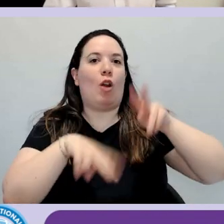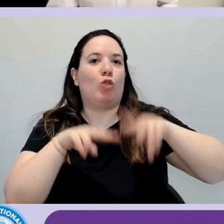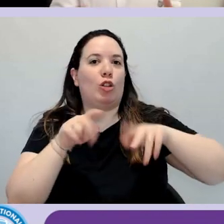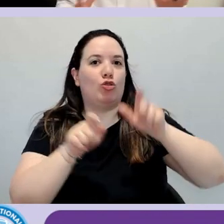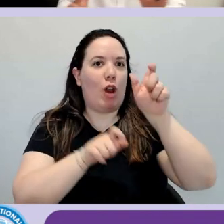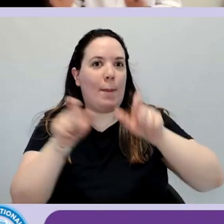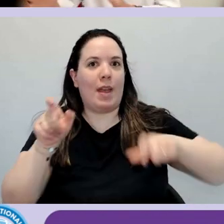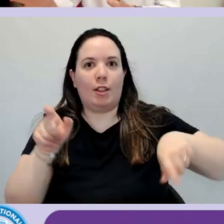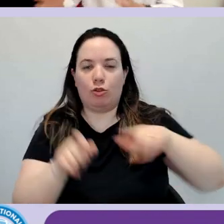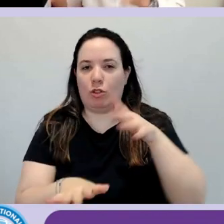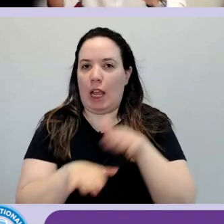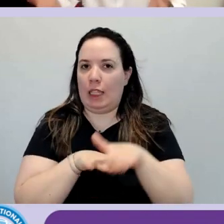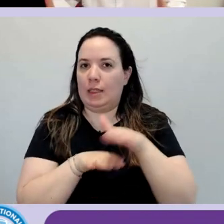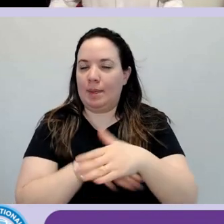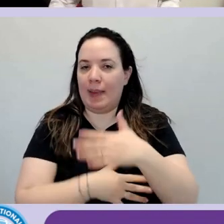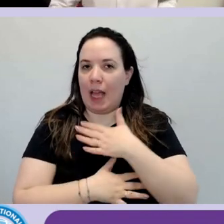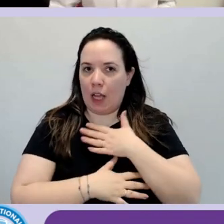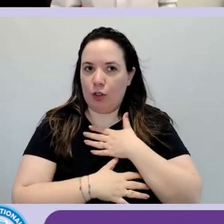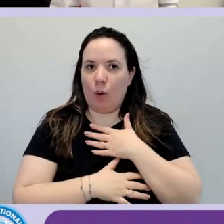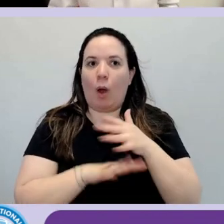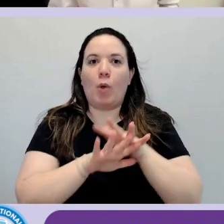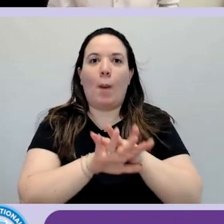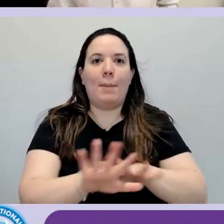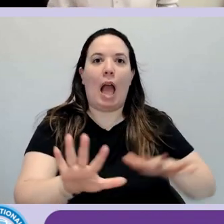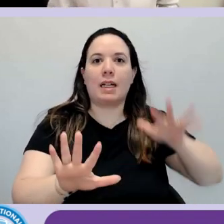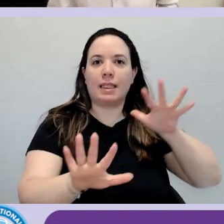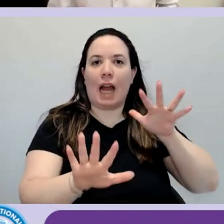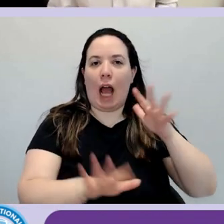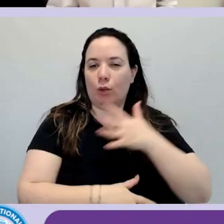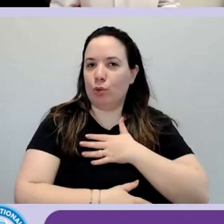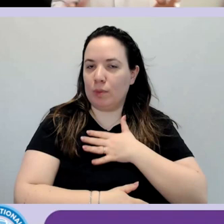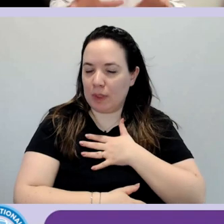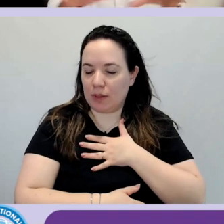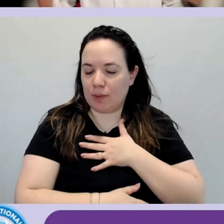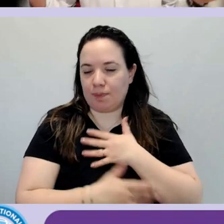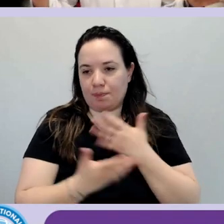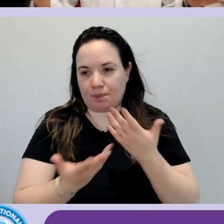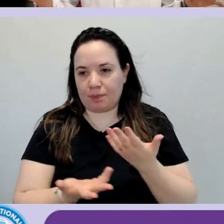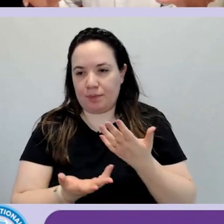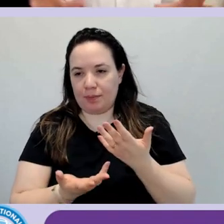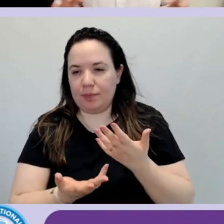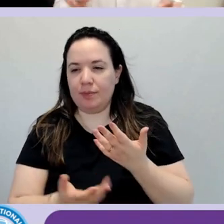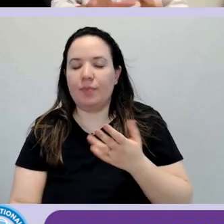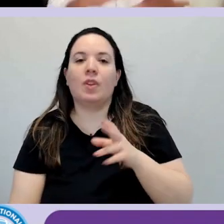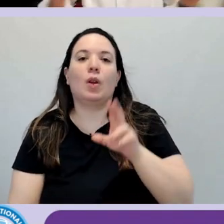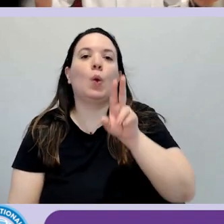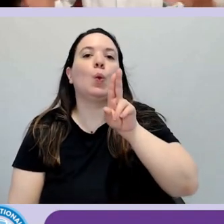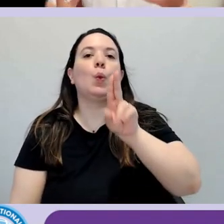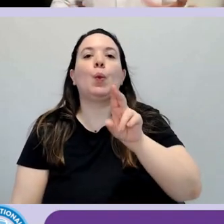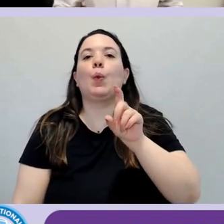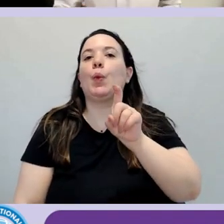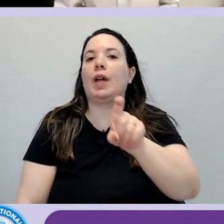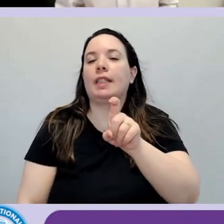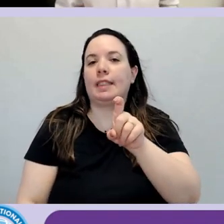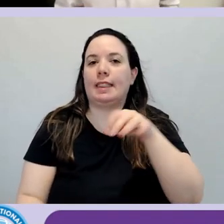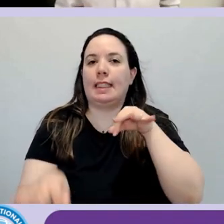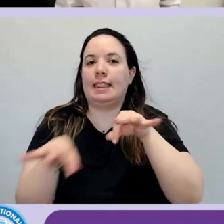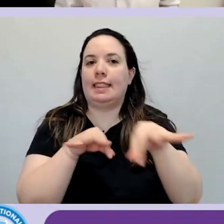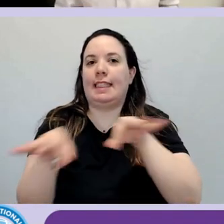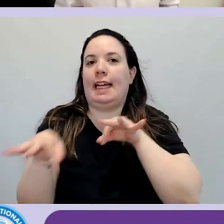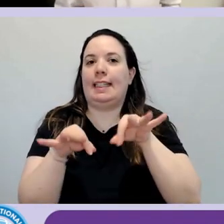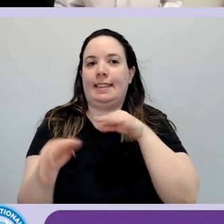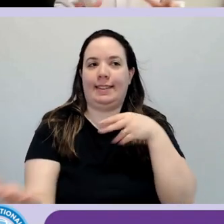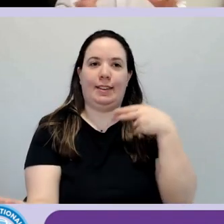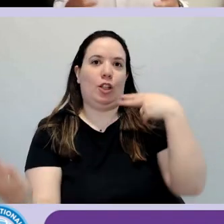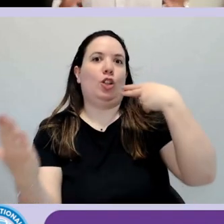e dunque sono un senior UX strategist, che è l'etichetta per fare